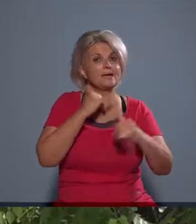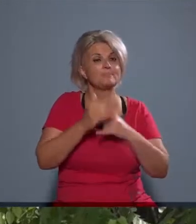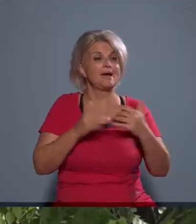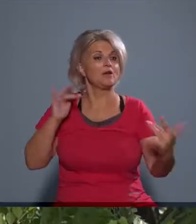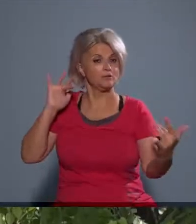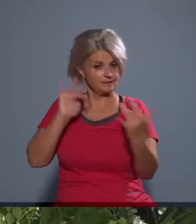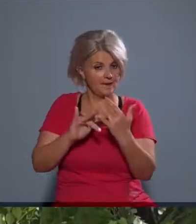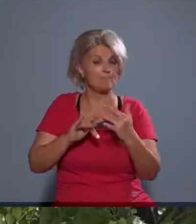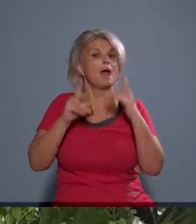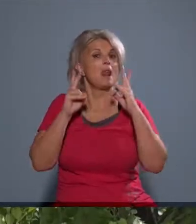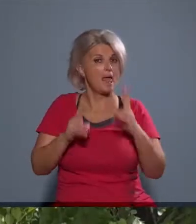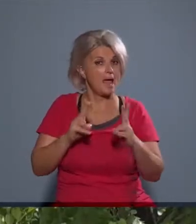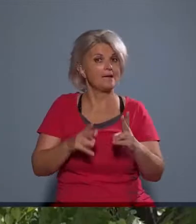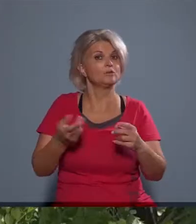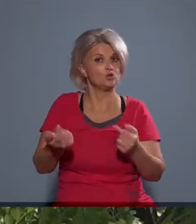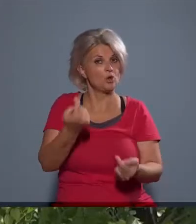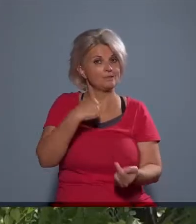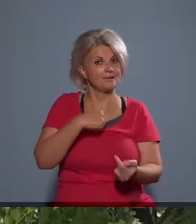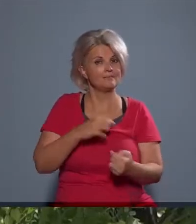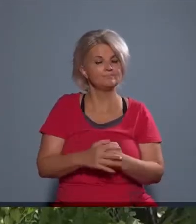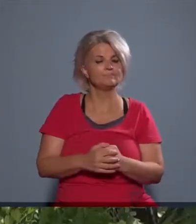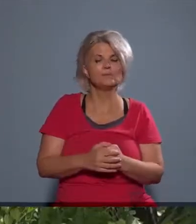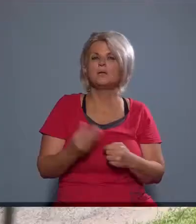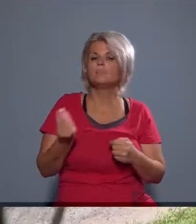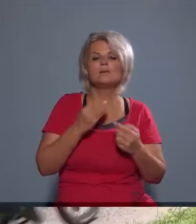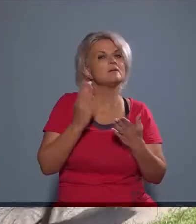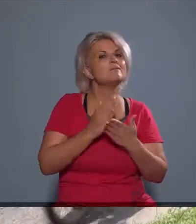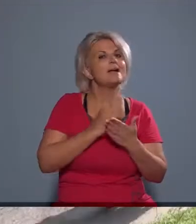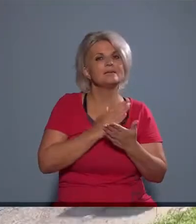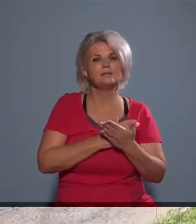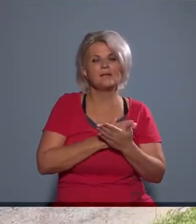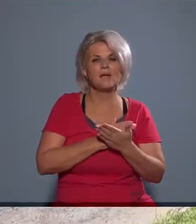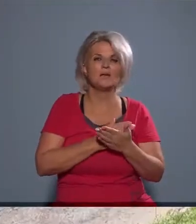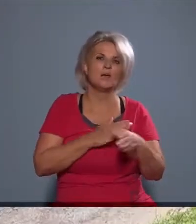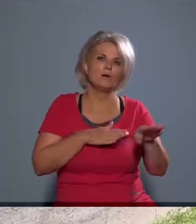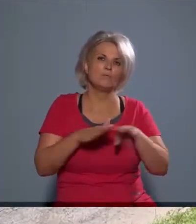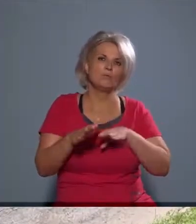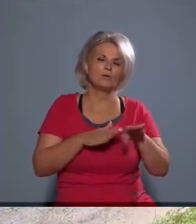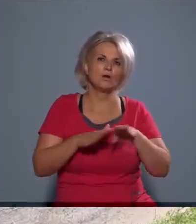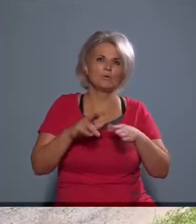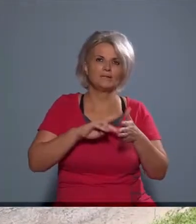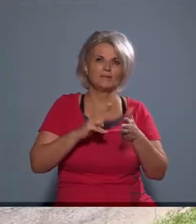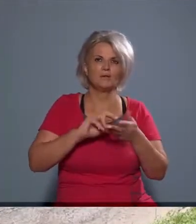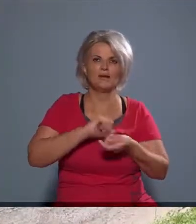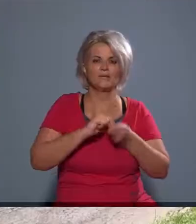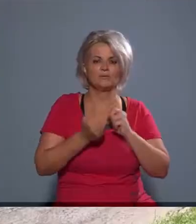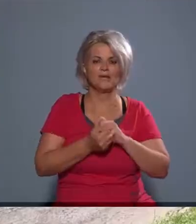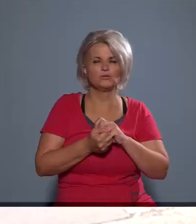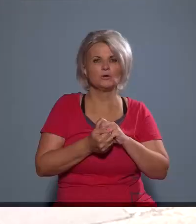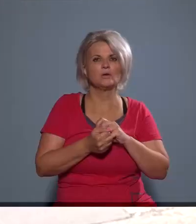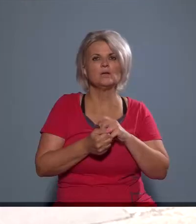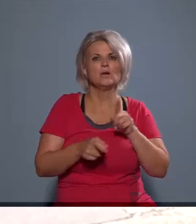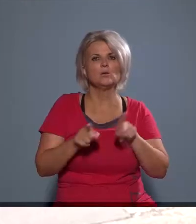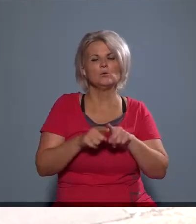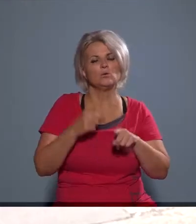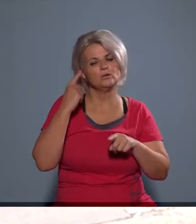szembe jönni. Ennek mi a feltétele? Tulajdonképpen a forgalomtechnikai változásokat csak úgy tudja végrehajtani akár a kerületi